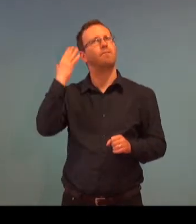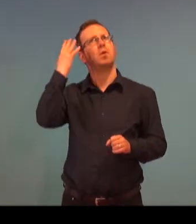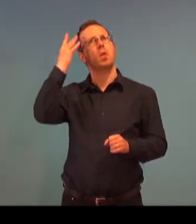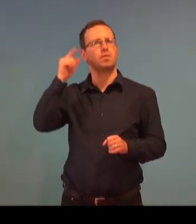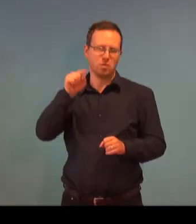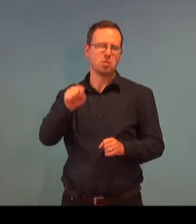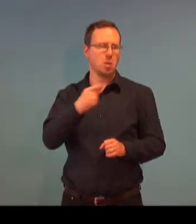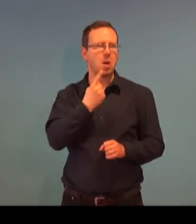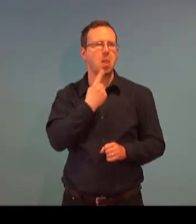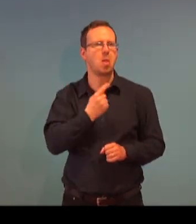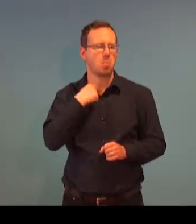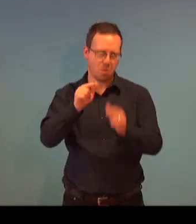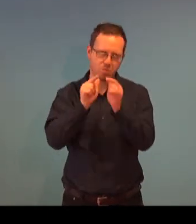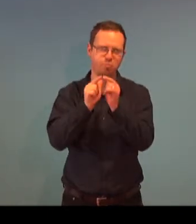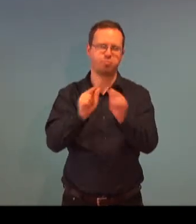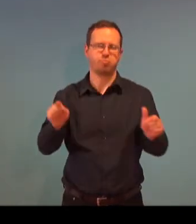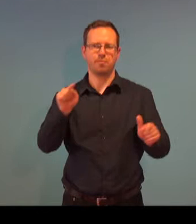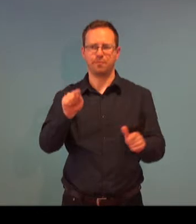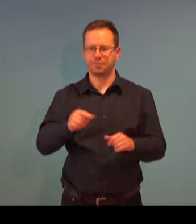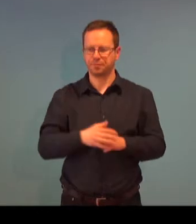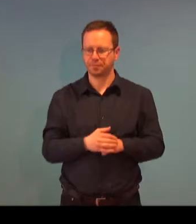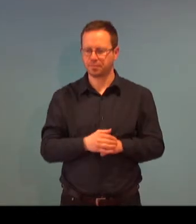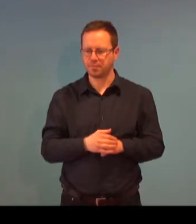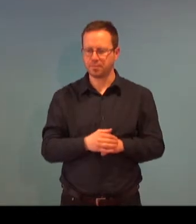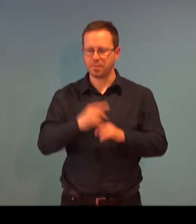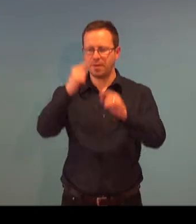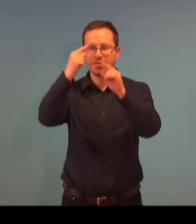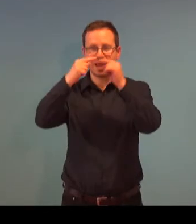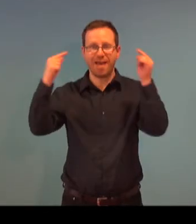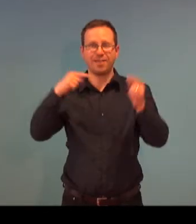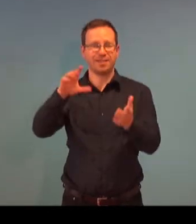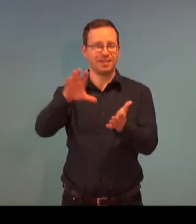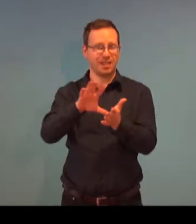a tato filozofie zůstává ve firmě i dodnes.